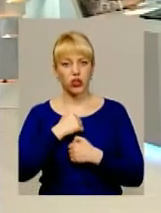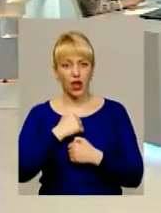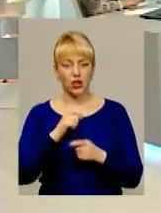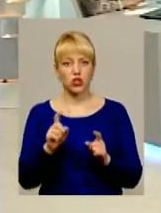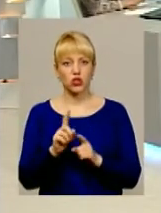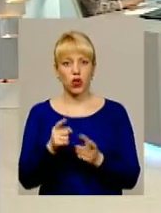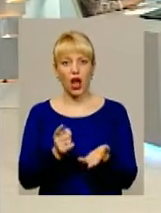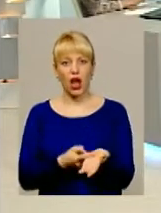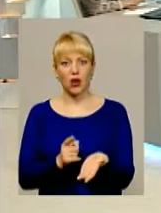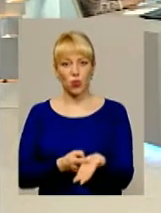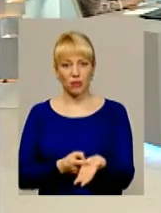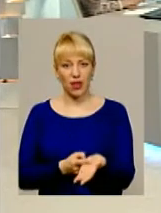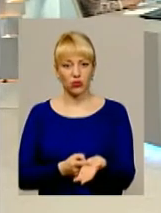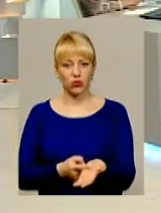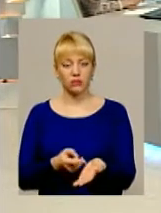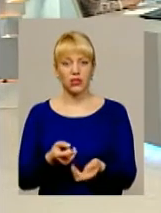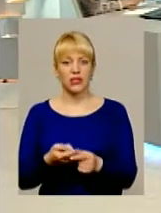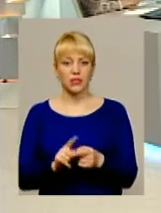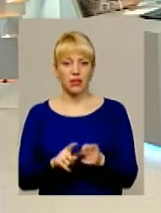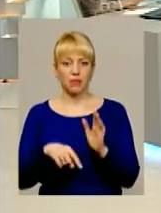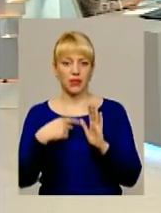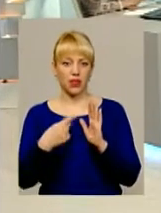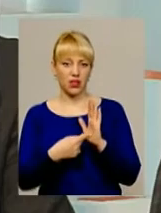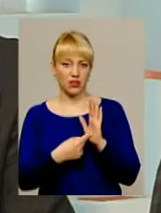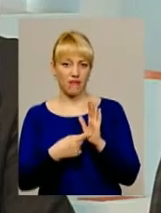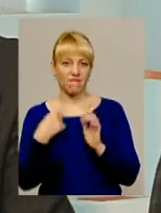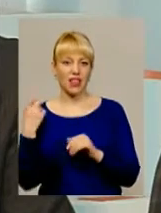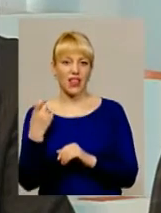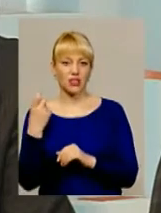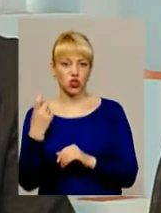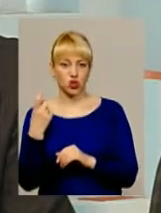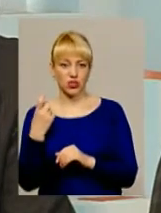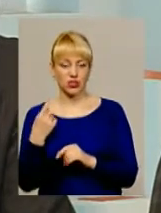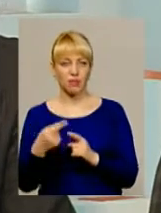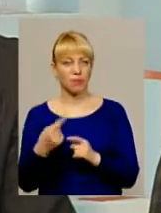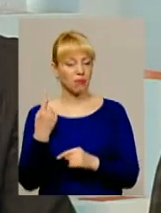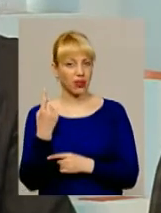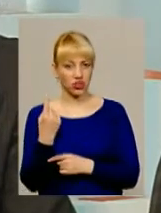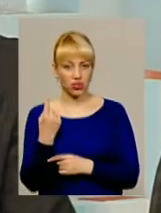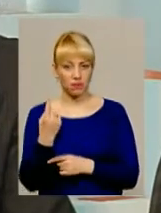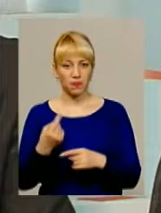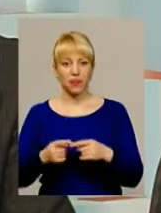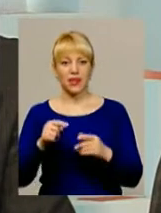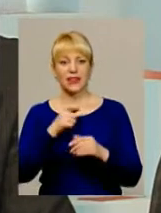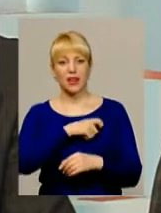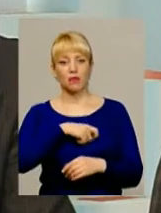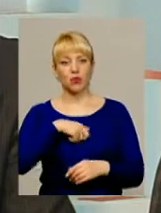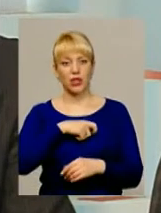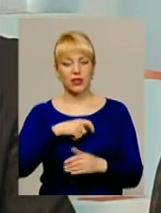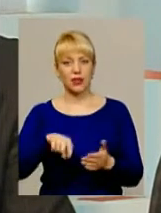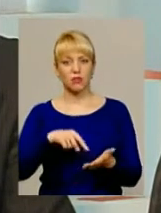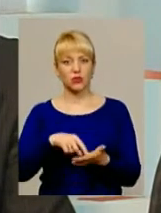що аргументом послужило саме питання власності. Ну, перше, депутати